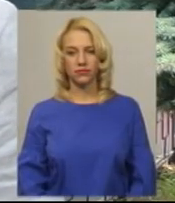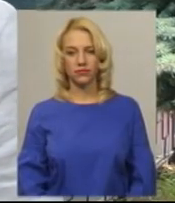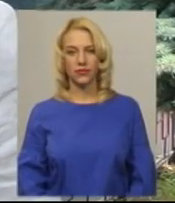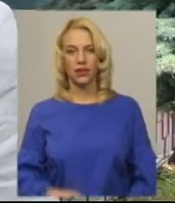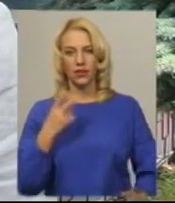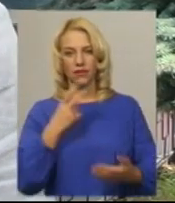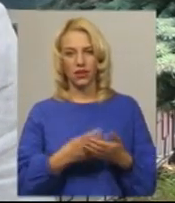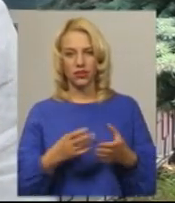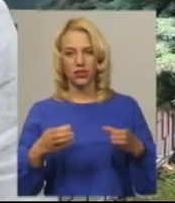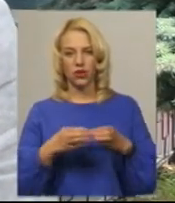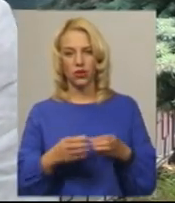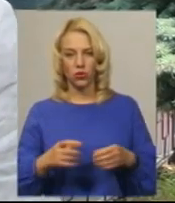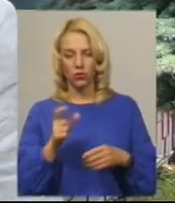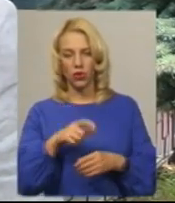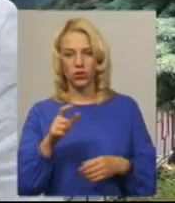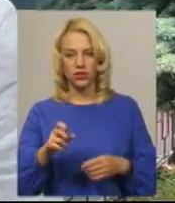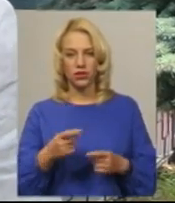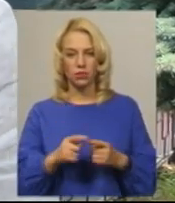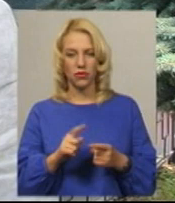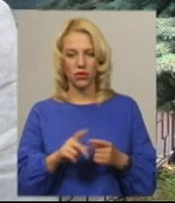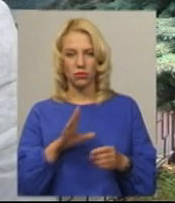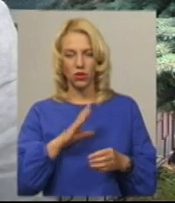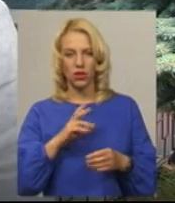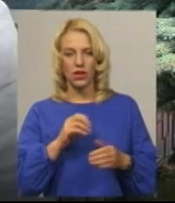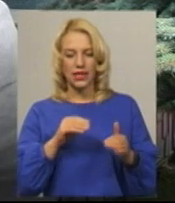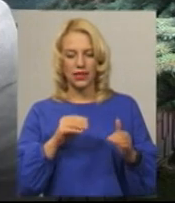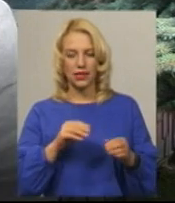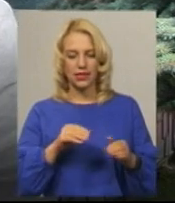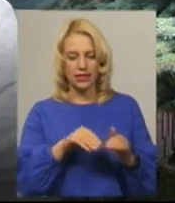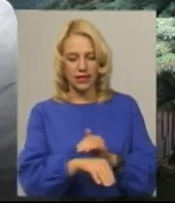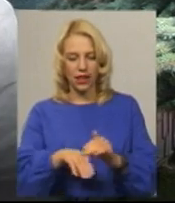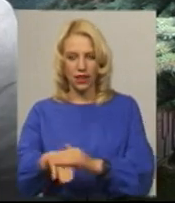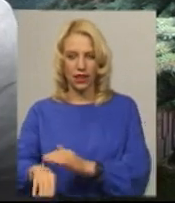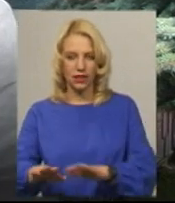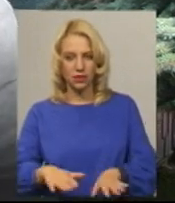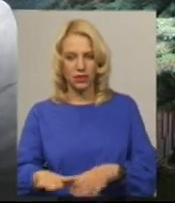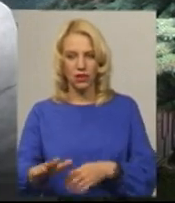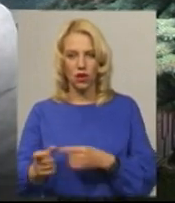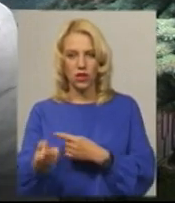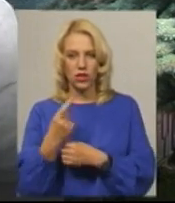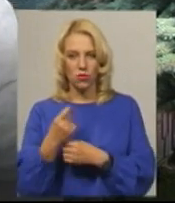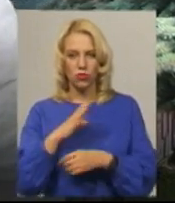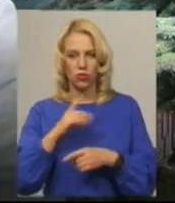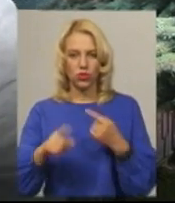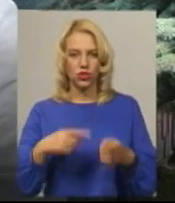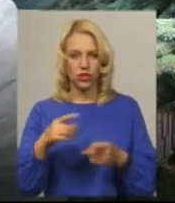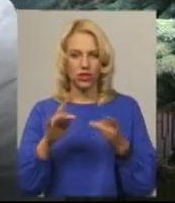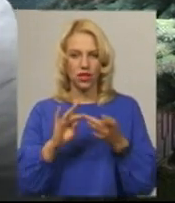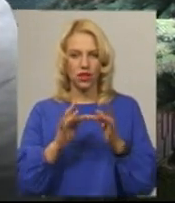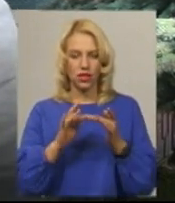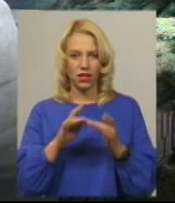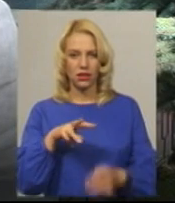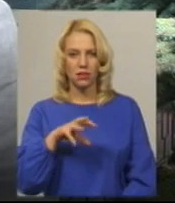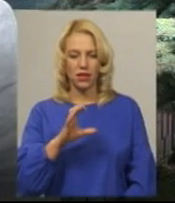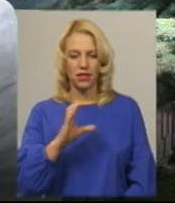осіб спеціалізувалась на так званих закладках. Фактично отримувала замовлення через інтернет, месенджер,